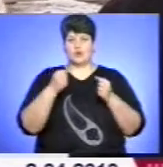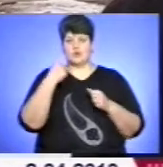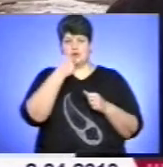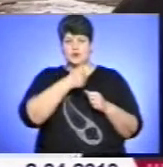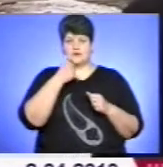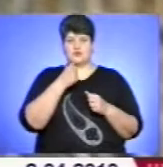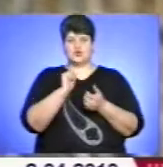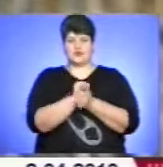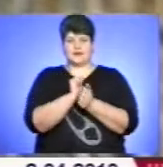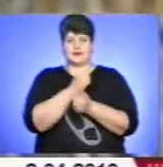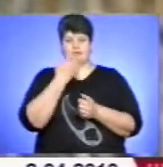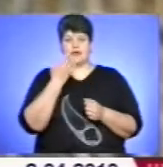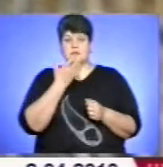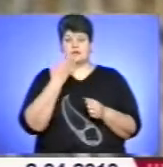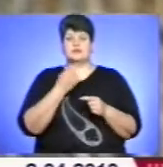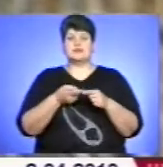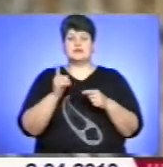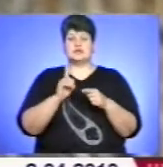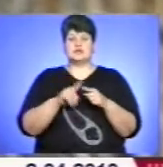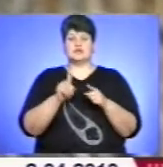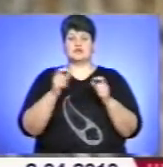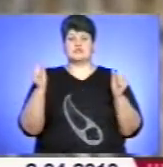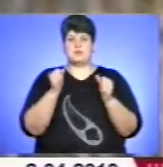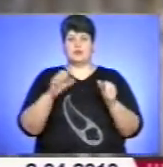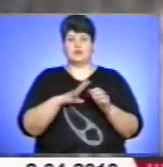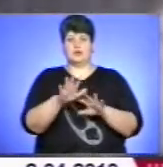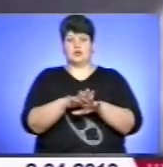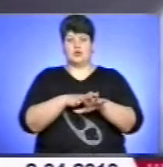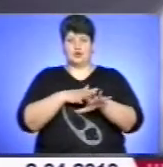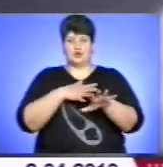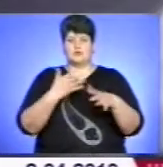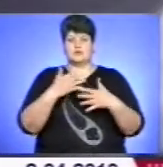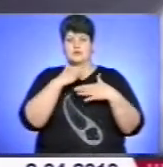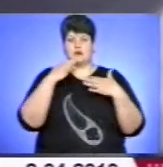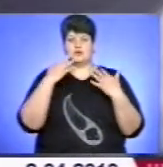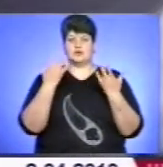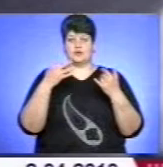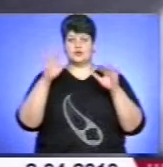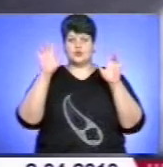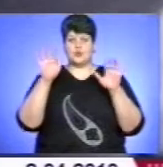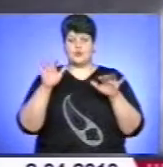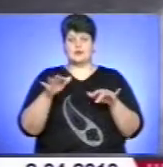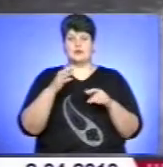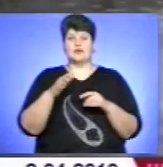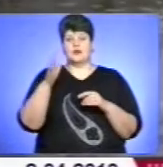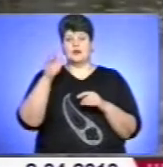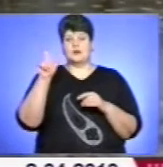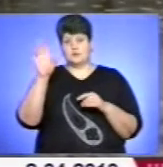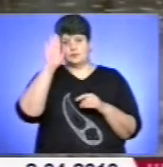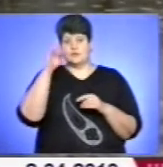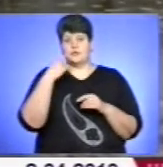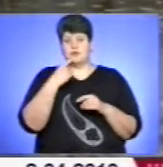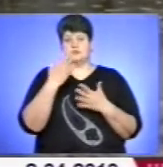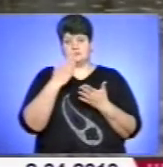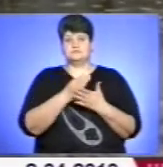сухих і теплих. У тому, що цьогорічна зима виявилася тривалою і з великою кількістю опадів, науковець бачить і перевагу.